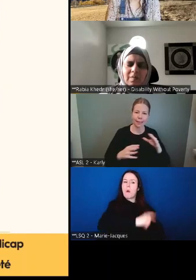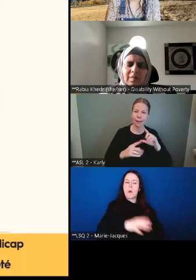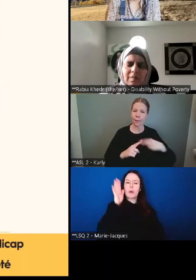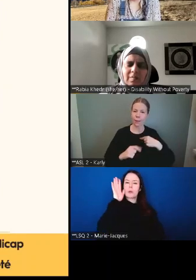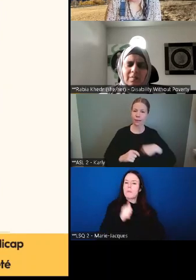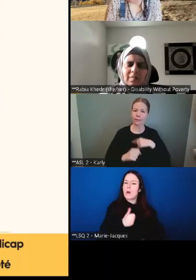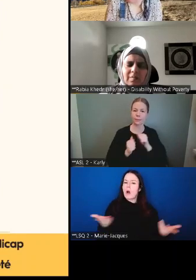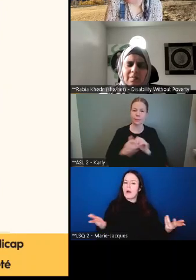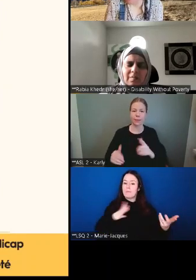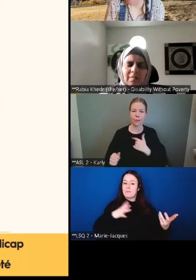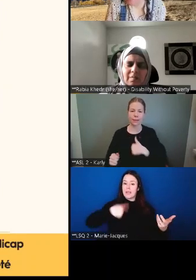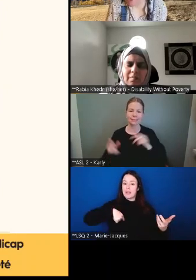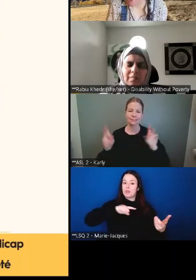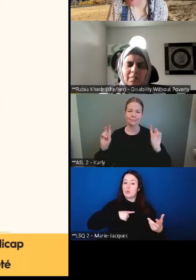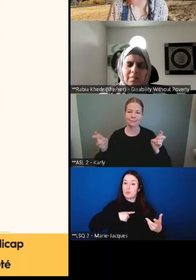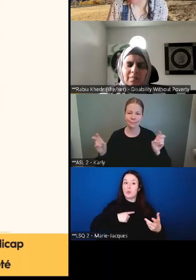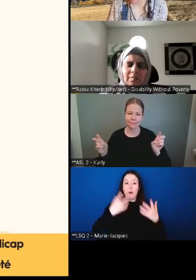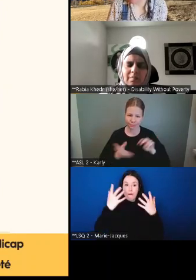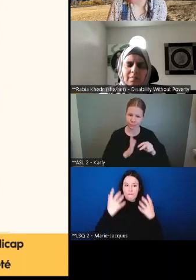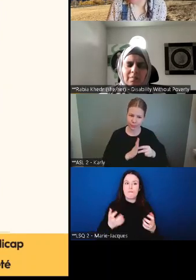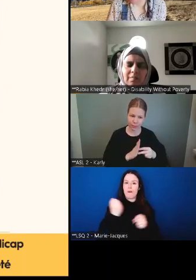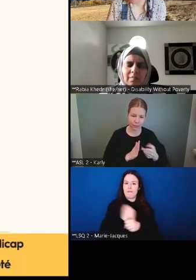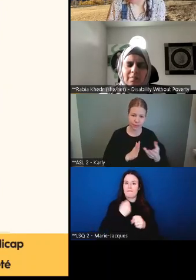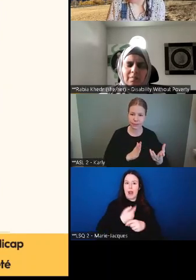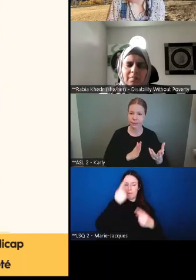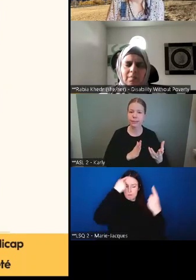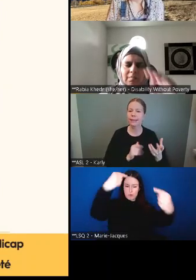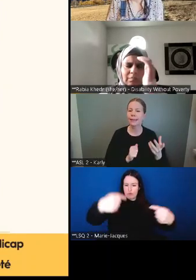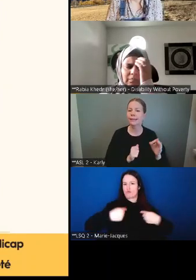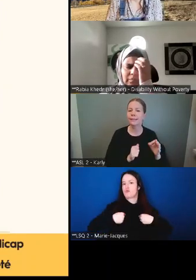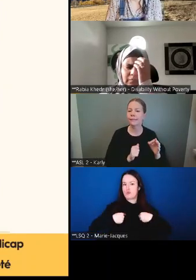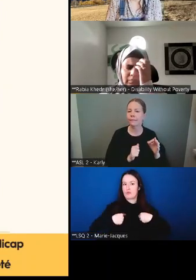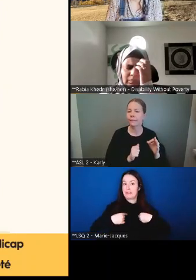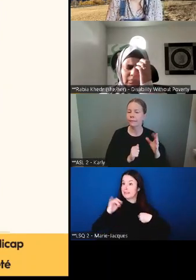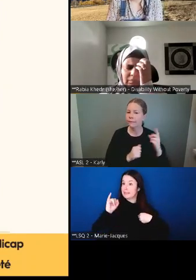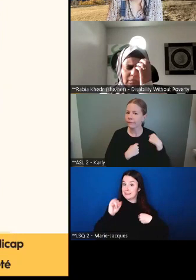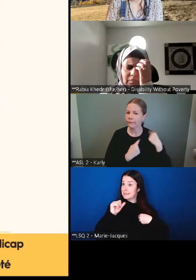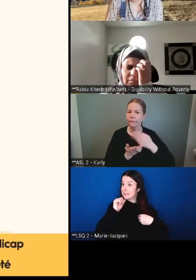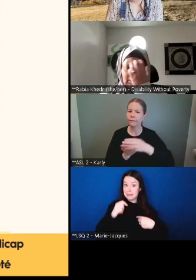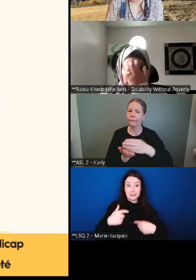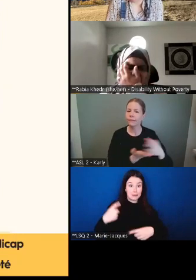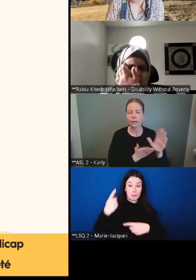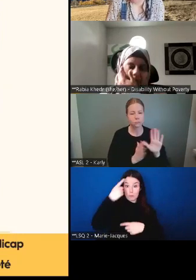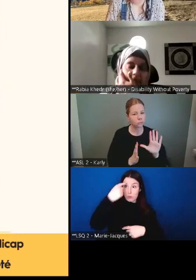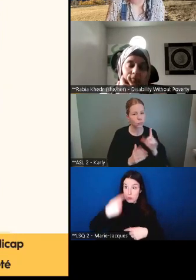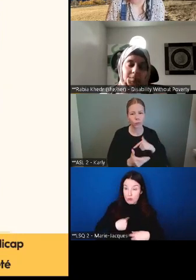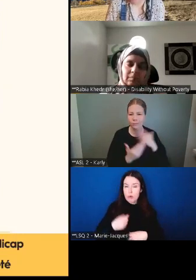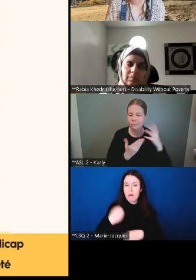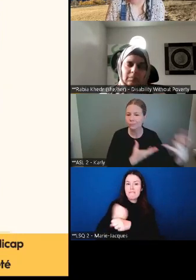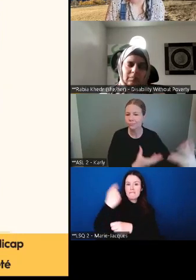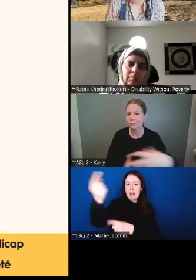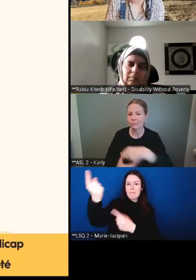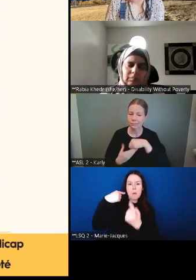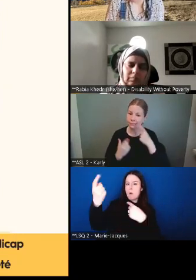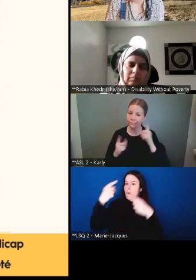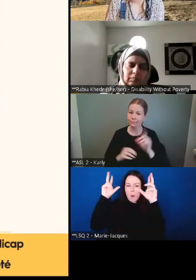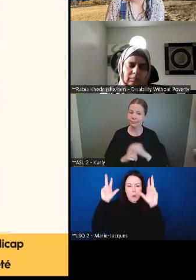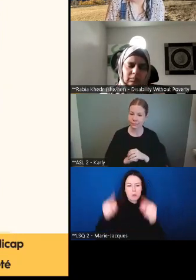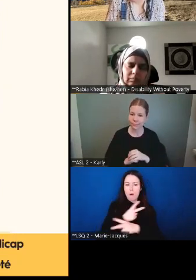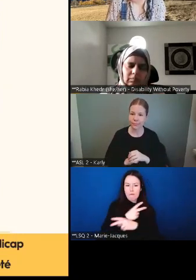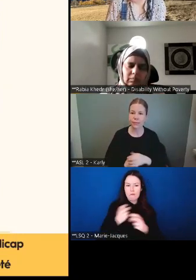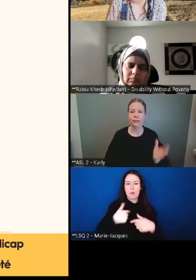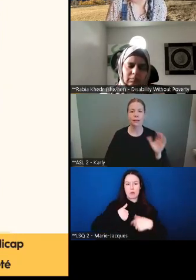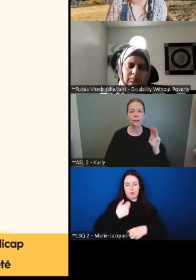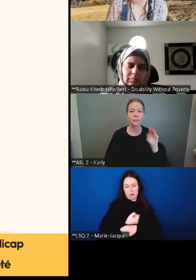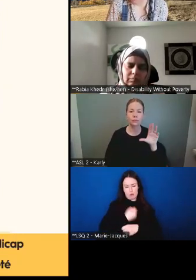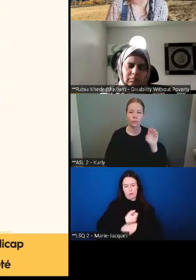« rien pour nous sans nous, Michel ». Absolument. Ensuite, nous sommes passés à la phase 2, qui étaient